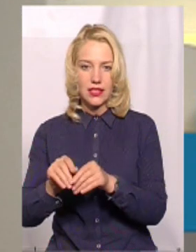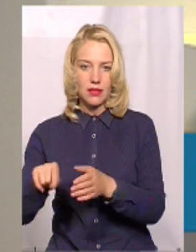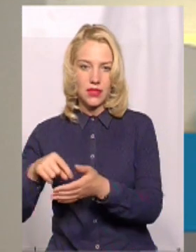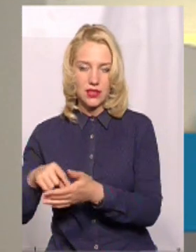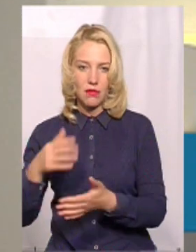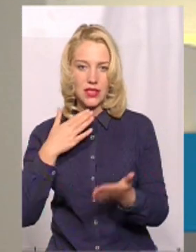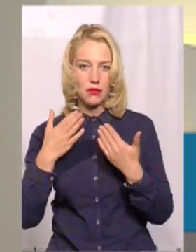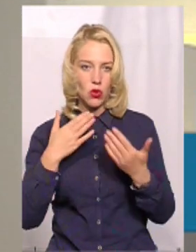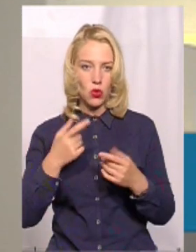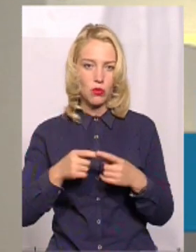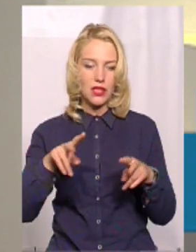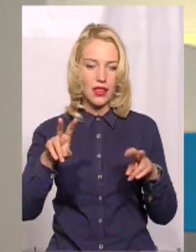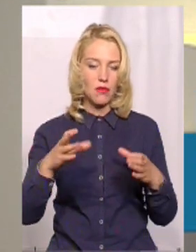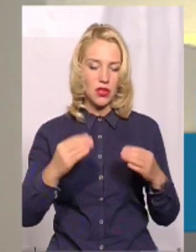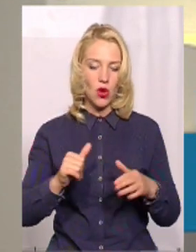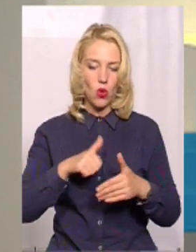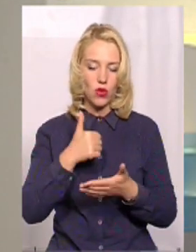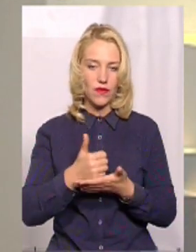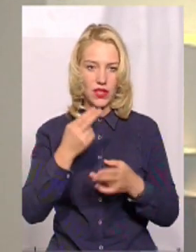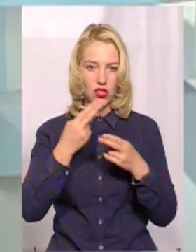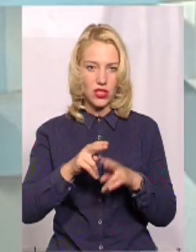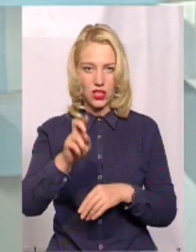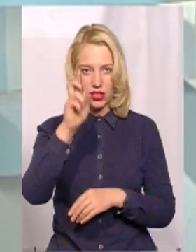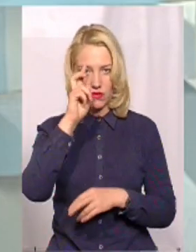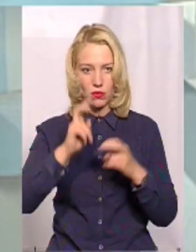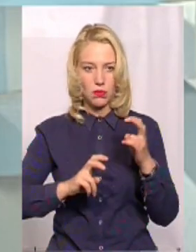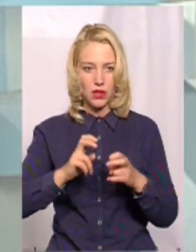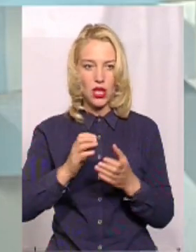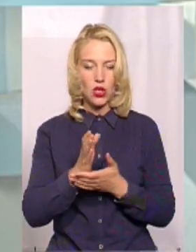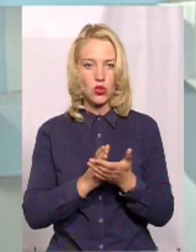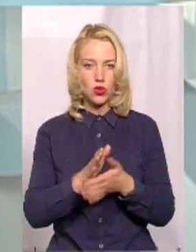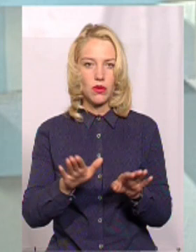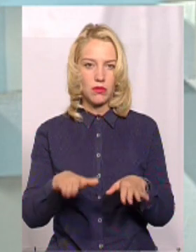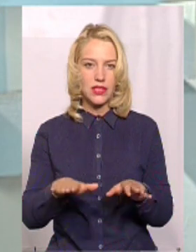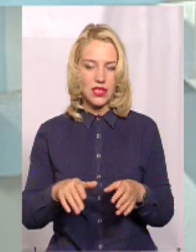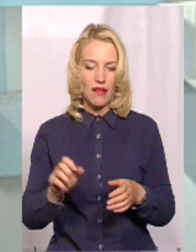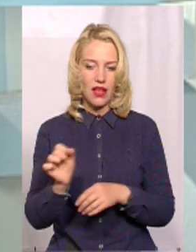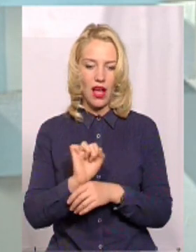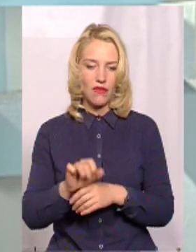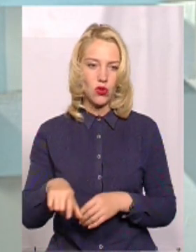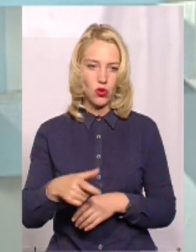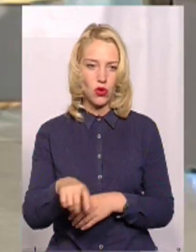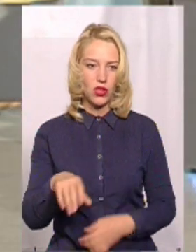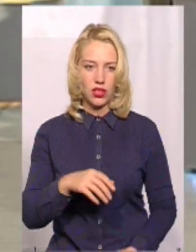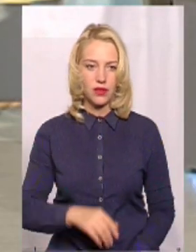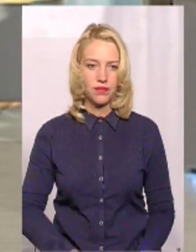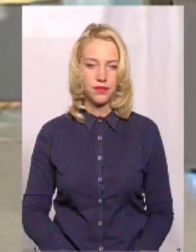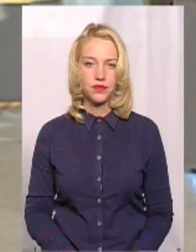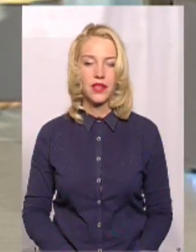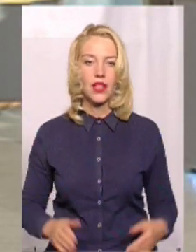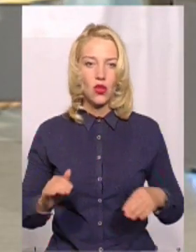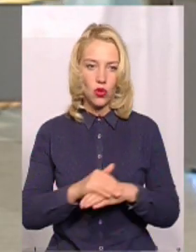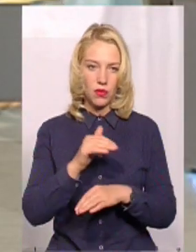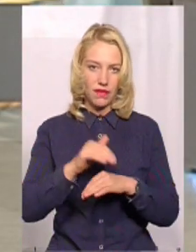у темі дня із головним інженером Державного підприємства «Служба місцевих автодоріг» Станіславом Вінським. Добрий вечір.